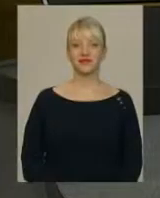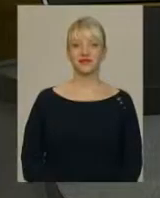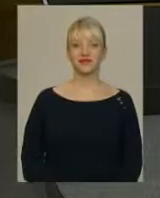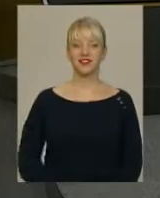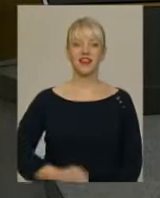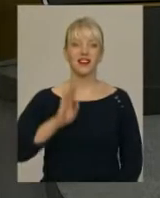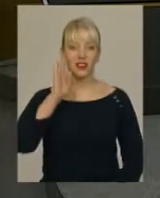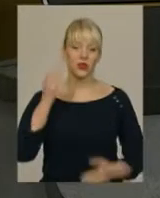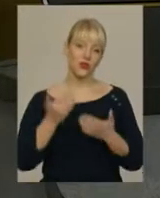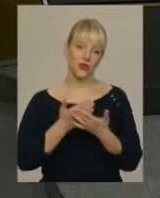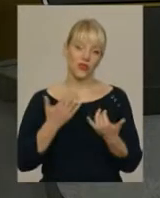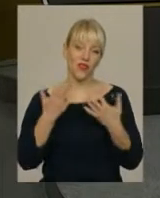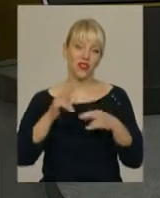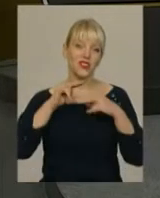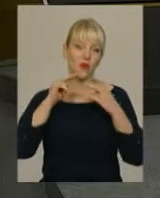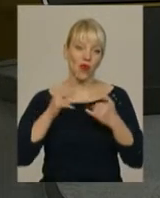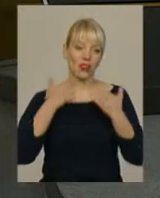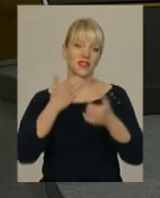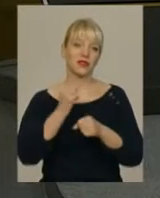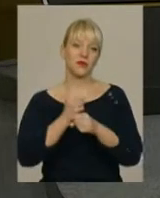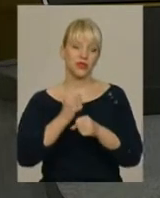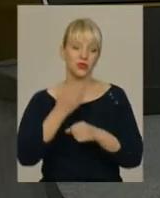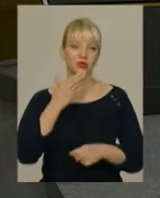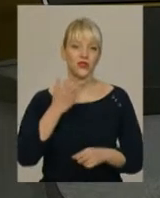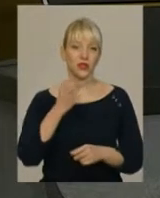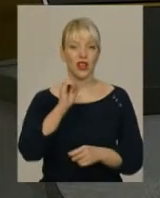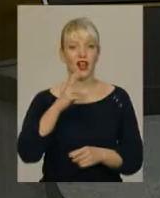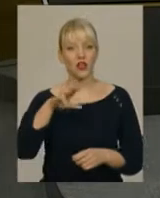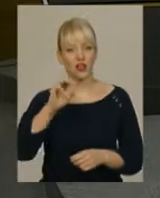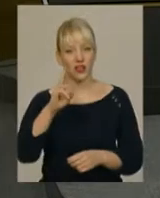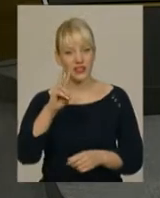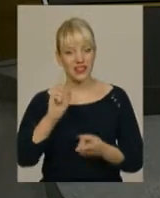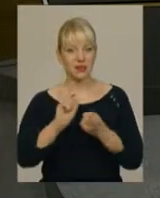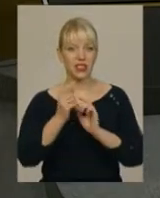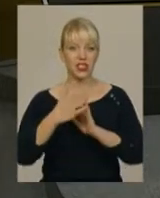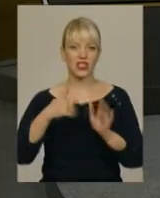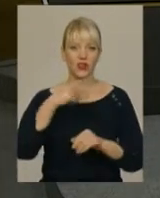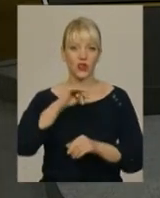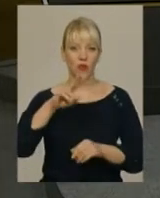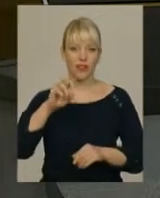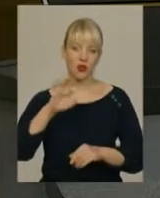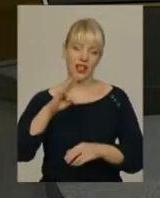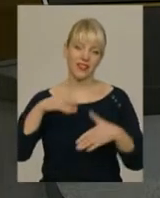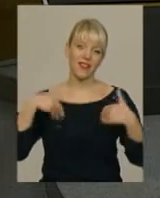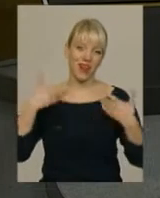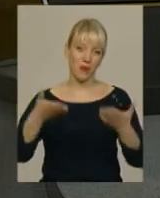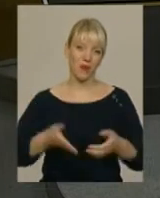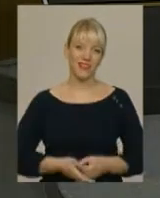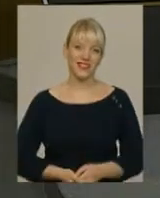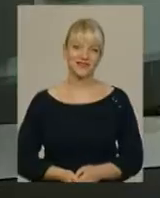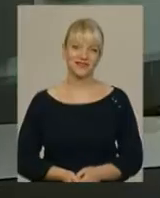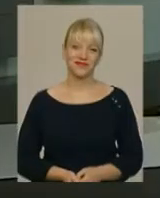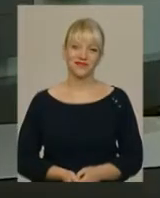Ранкова порція новин до вашої уваги. В студії працюють ведуча Ярослава Антошевська, перекладач на жестову мову Оксана Фіновська. Ми вітаємо вас.